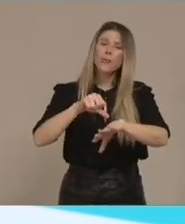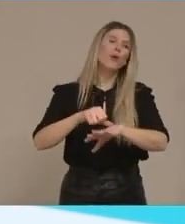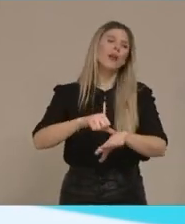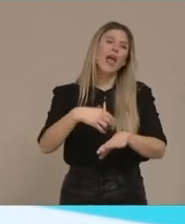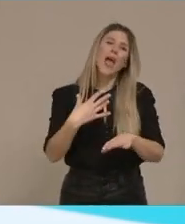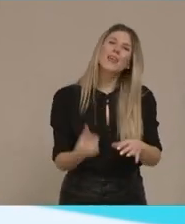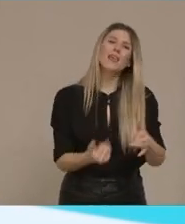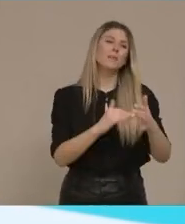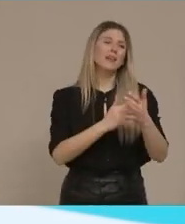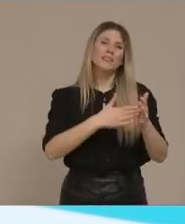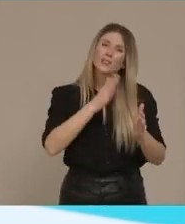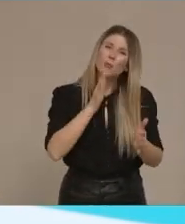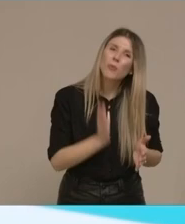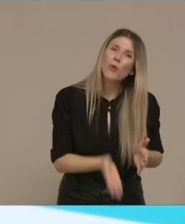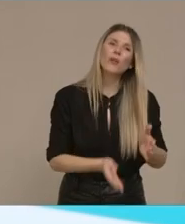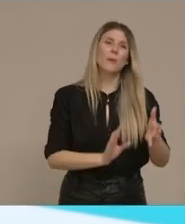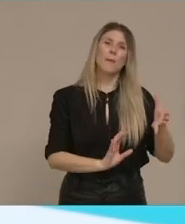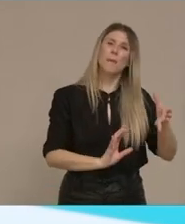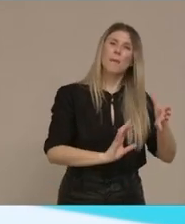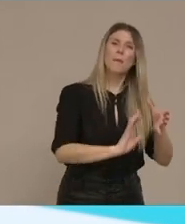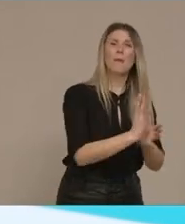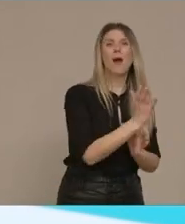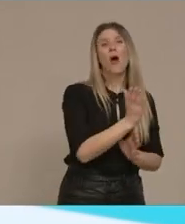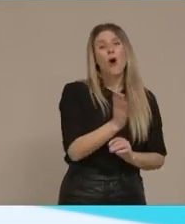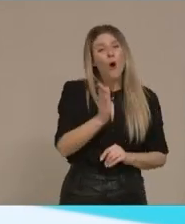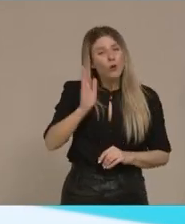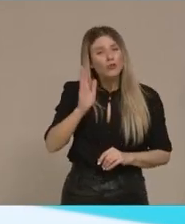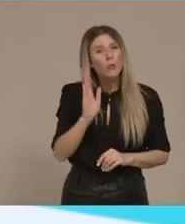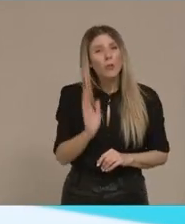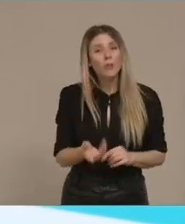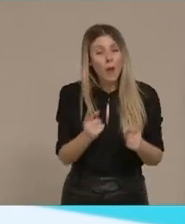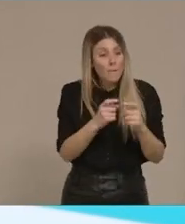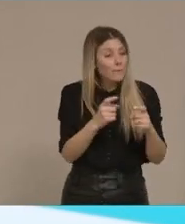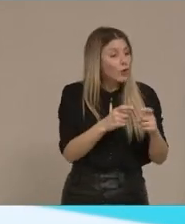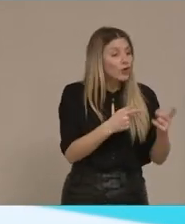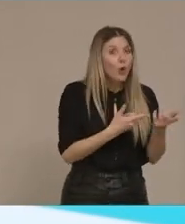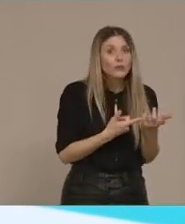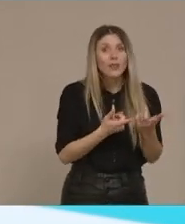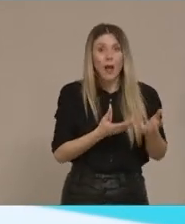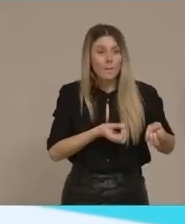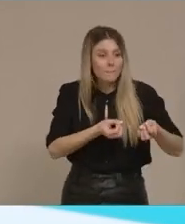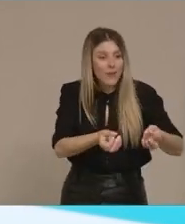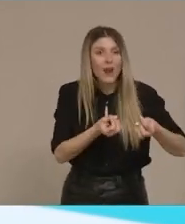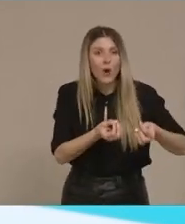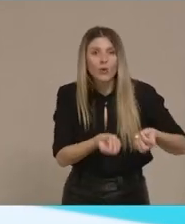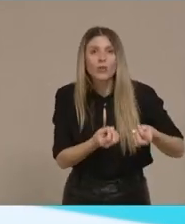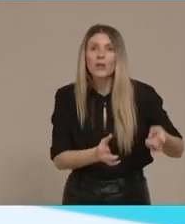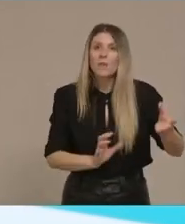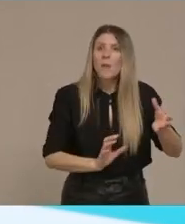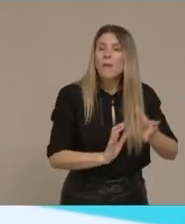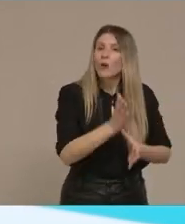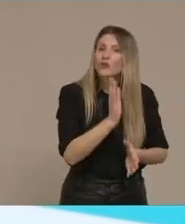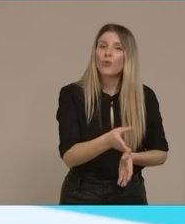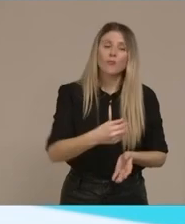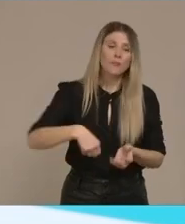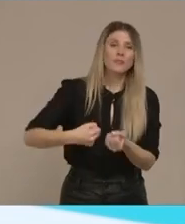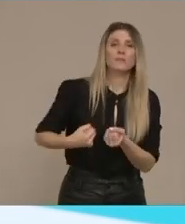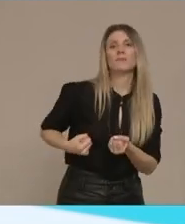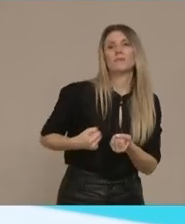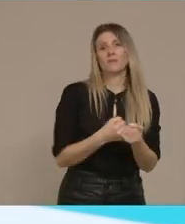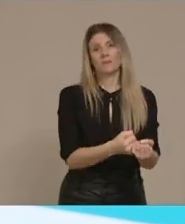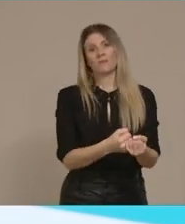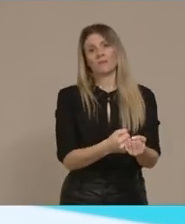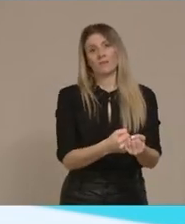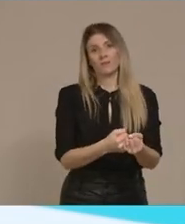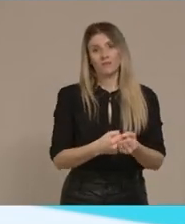Αναβαθμίζεται και το προϊόν Της Καστοριάς τόσο θα είναι ένας τόπος Στον οποίο Όλο ένα και περισσότεροι θα